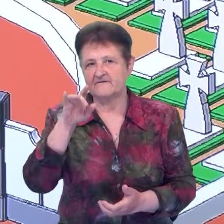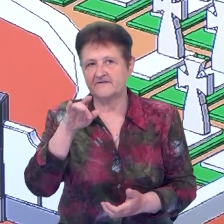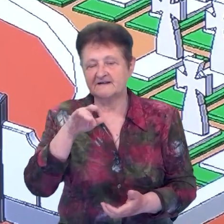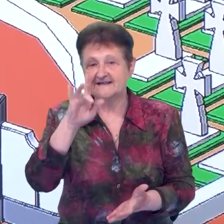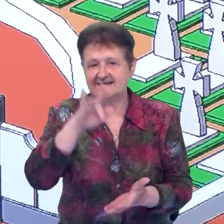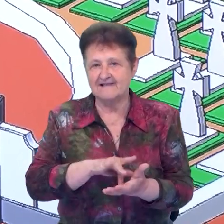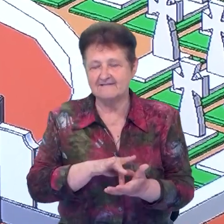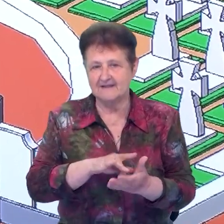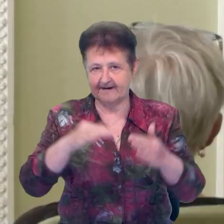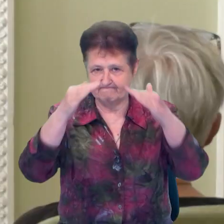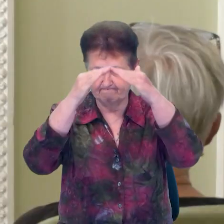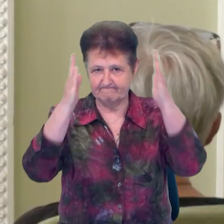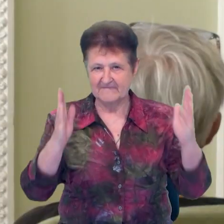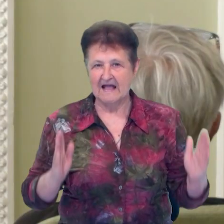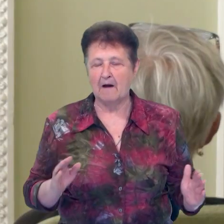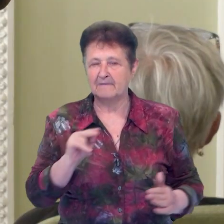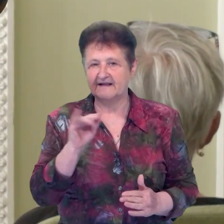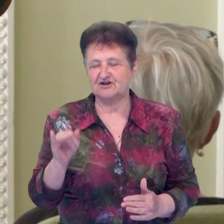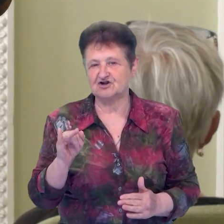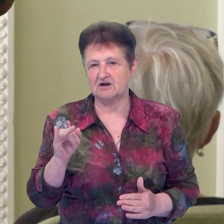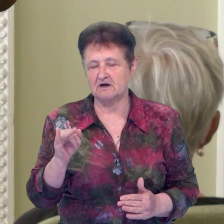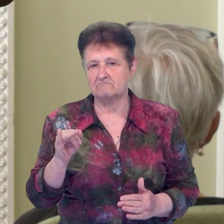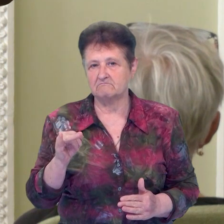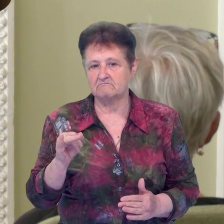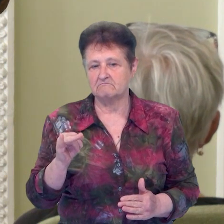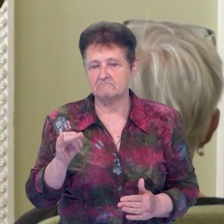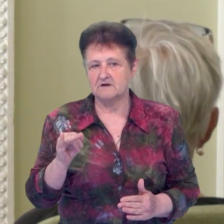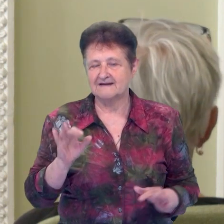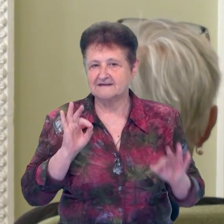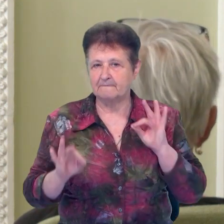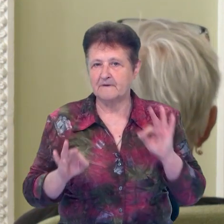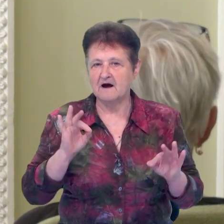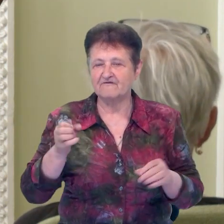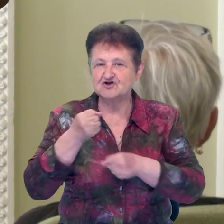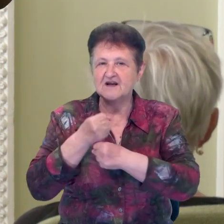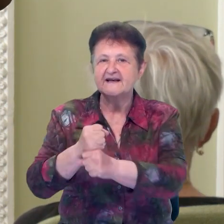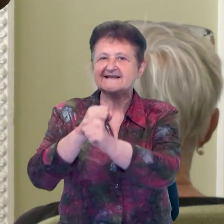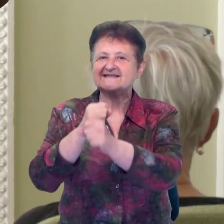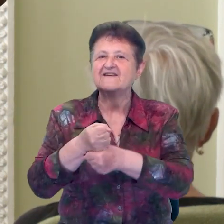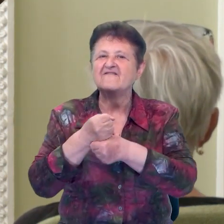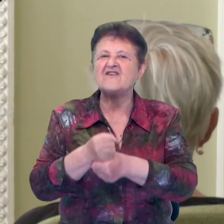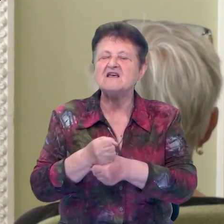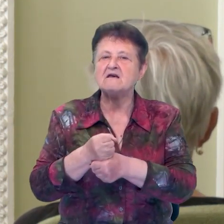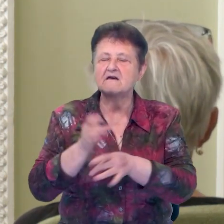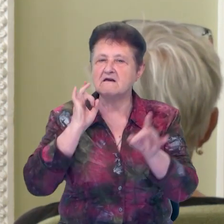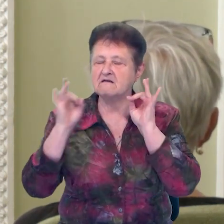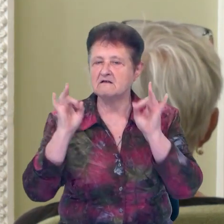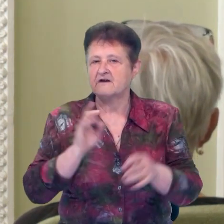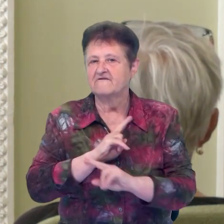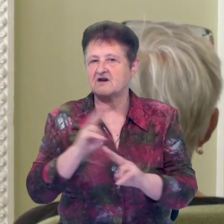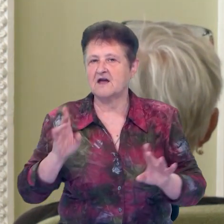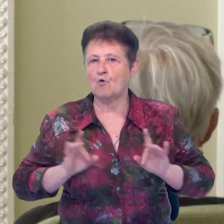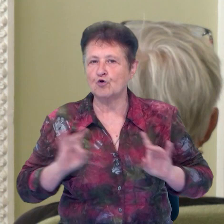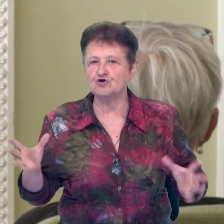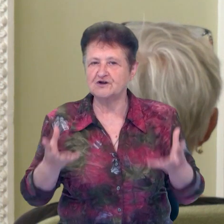капички зверху підвищений справжній дзвін, в який в урочисті